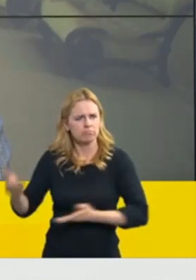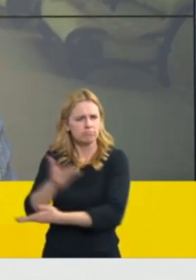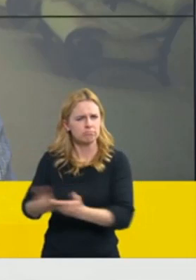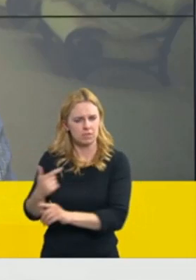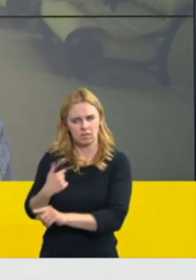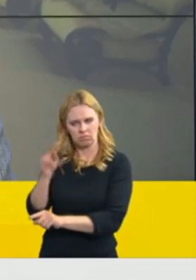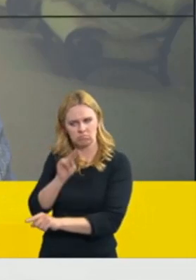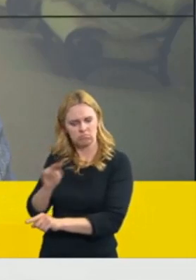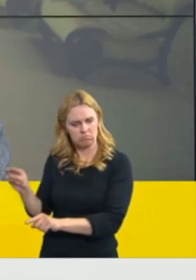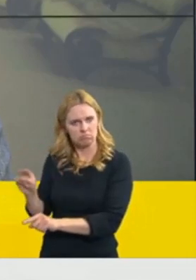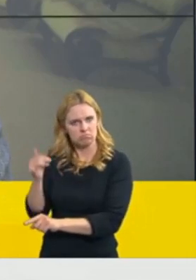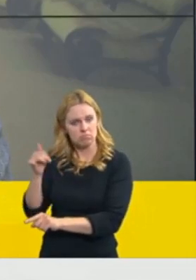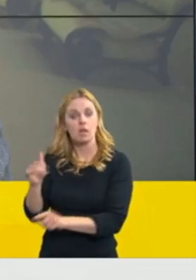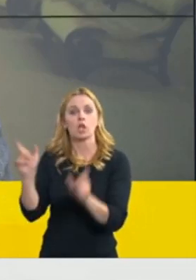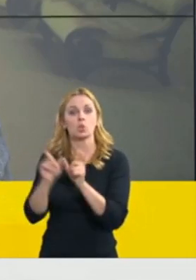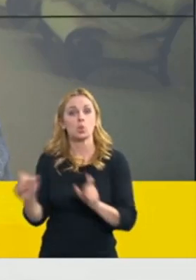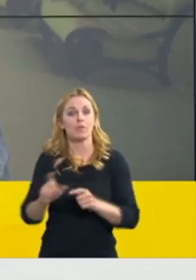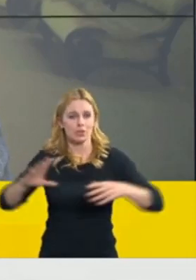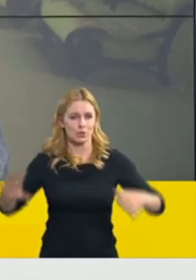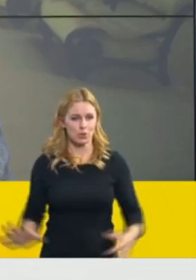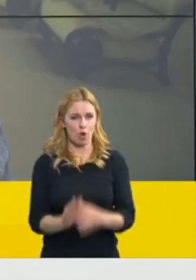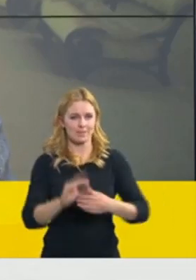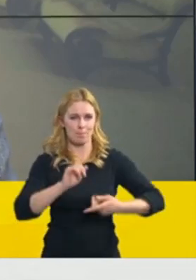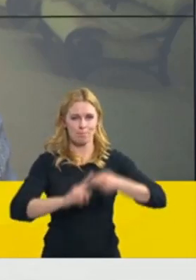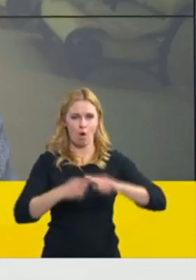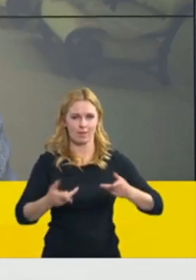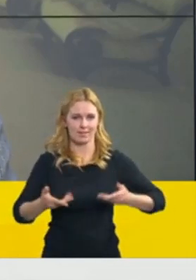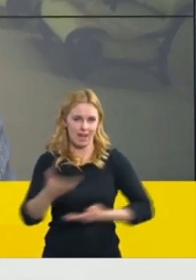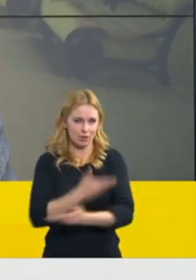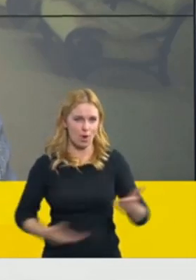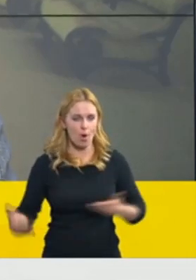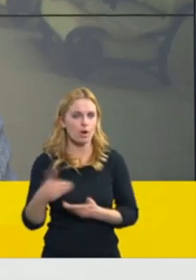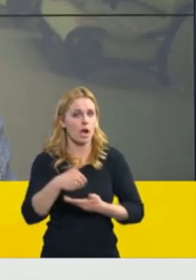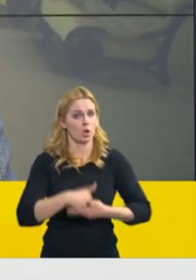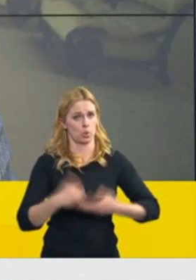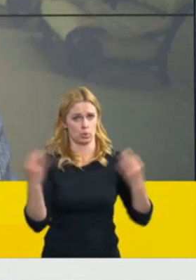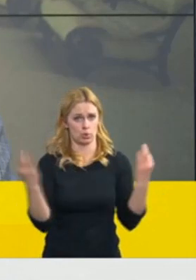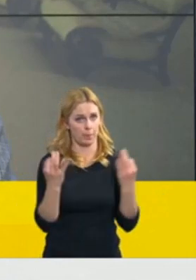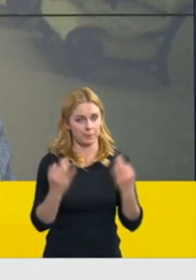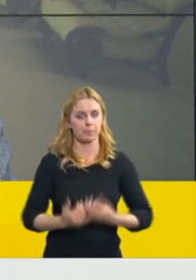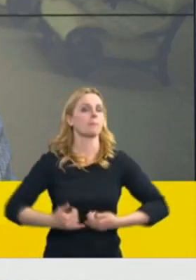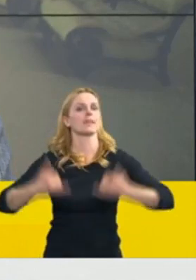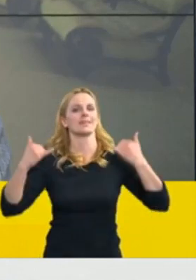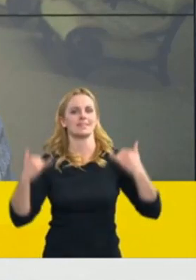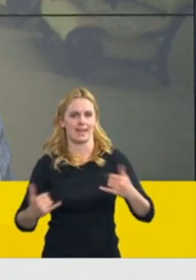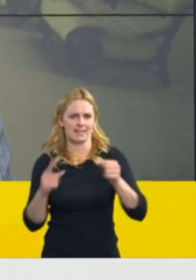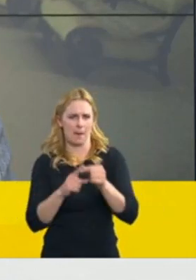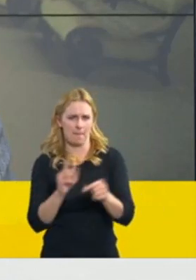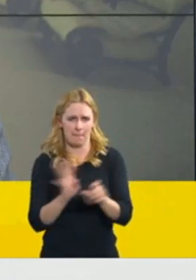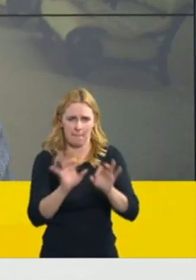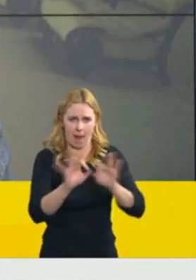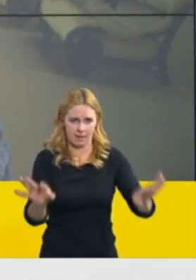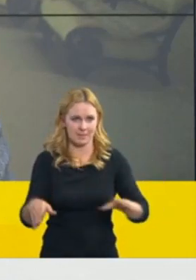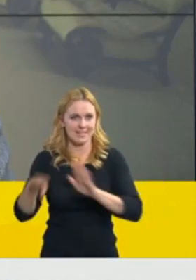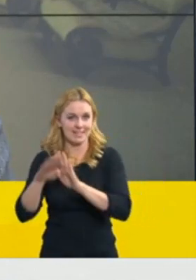součástí té politické dohody, kterou jsme učinili s opozicí bylo, že ten pandemický zákon, tak jak jej schválila sněmovna,